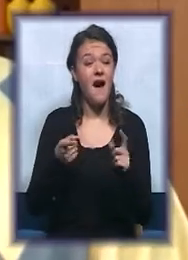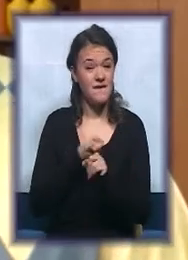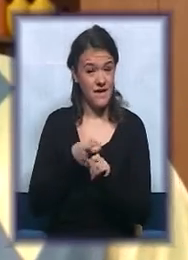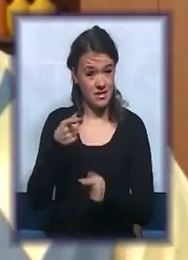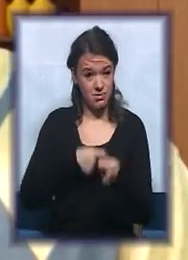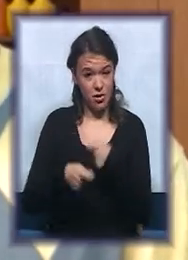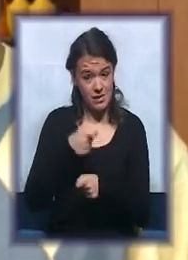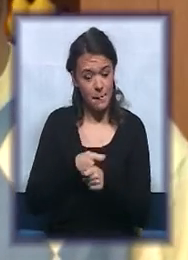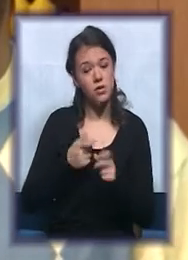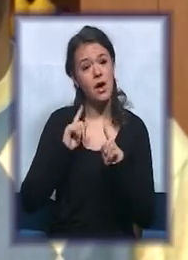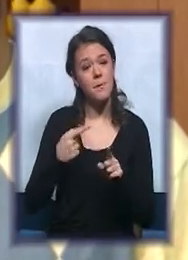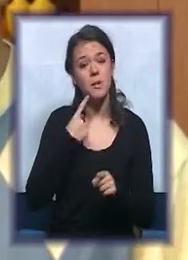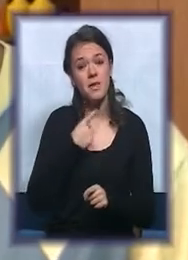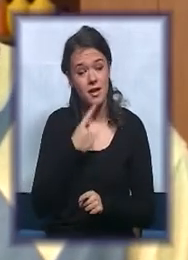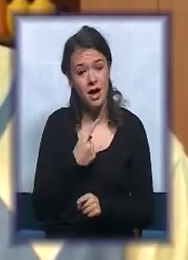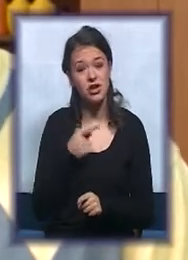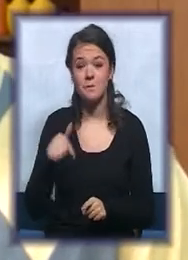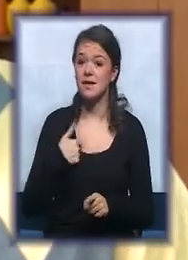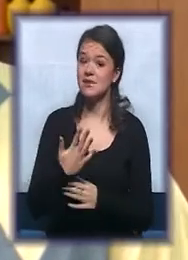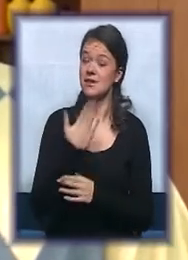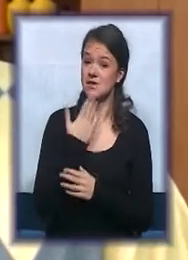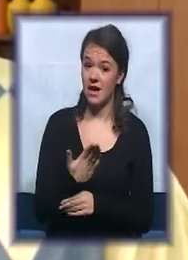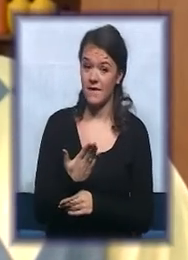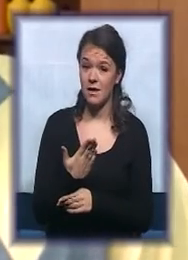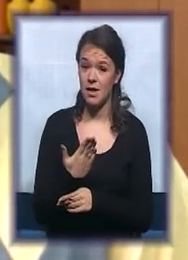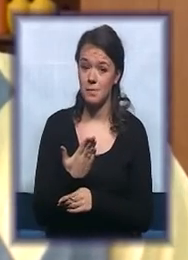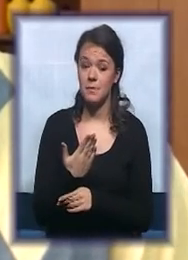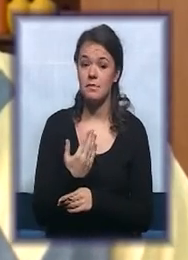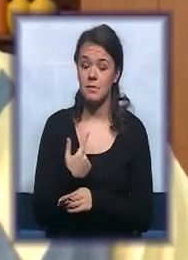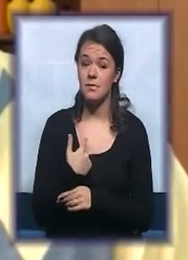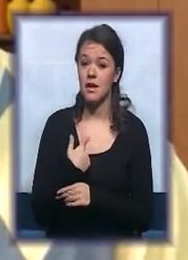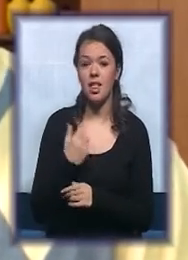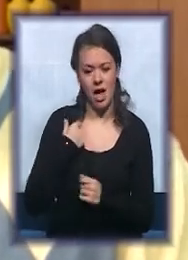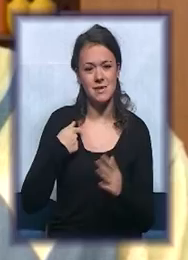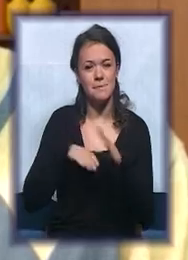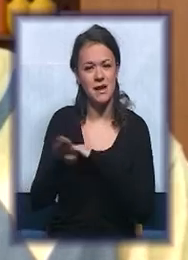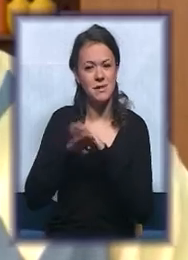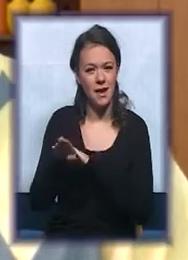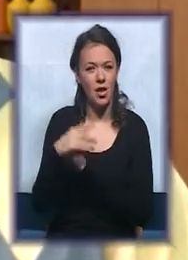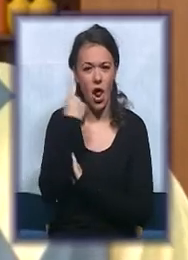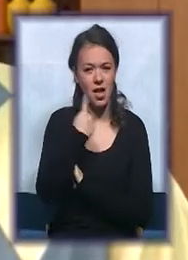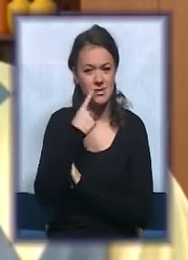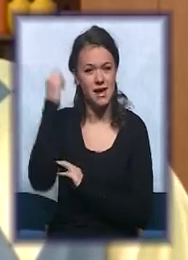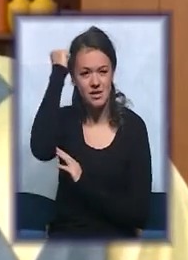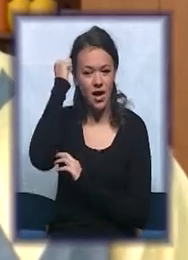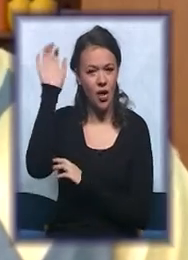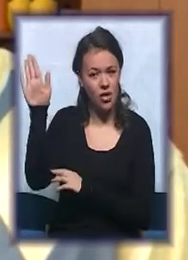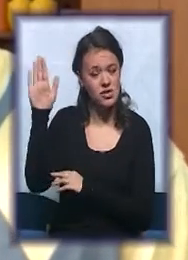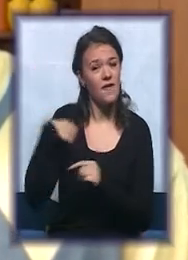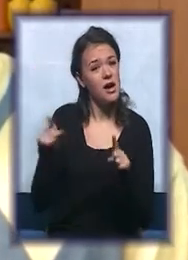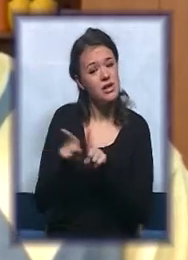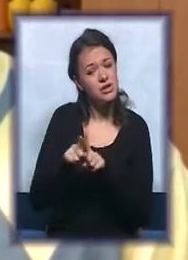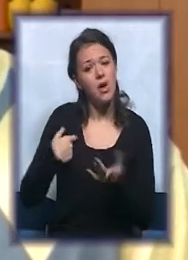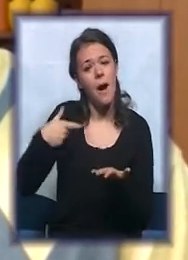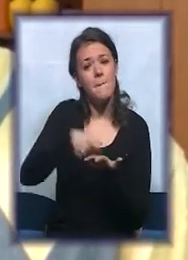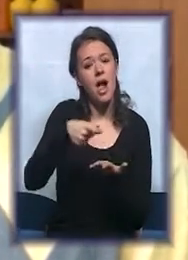koristim priliku da se zahvalim, jer, s obzirom da sam rasirno liče sa Kosova, plaćamo Kiriju, ja i moja